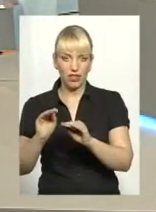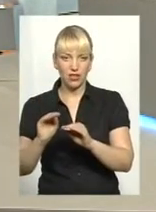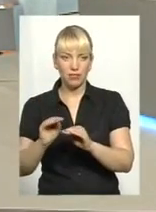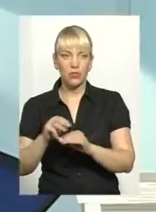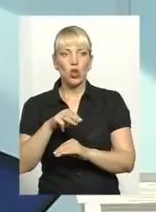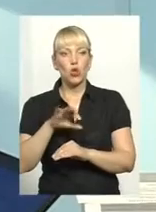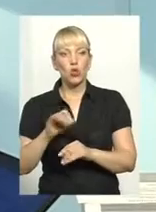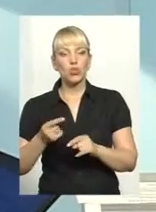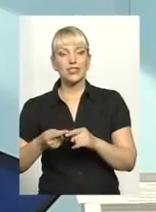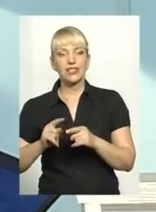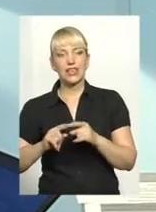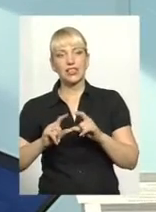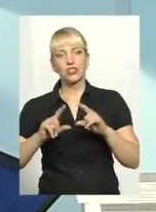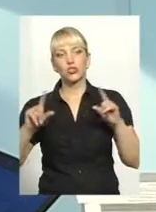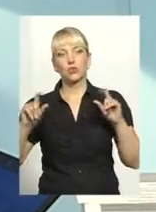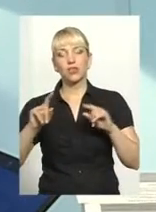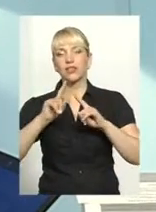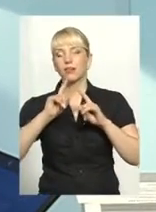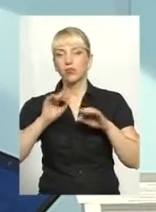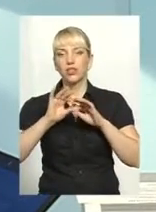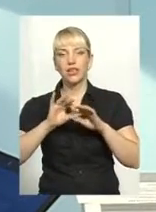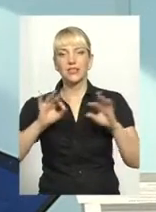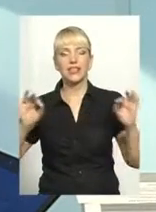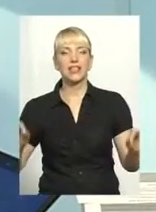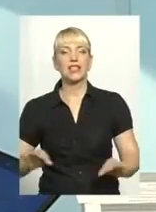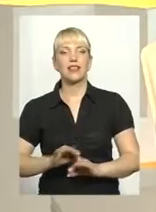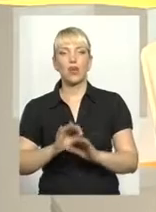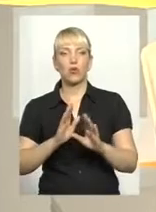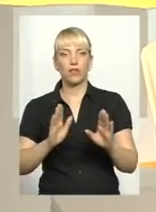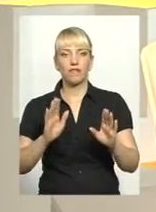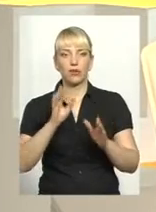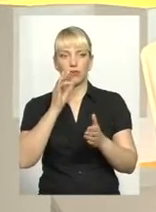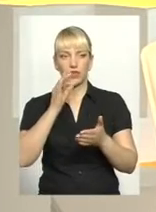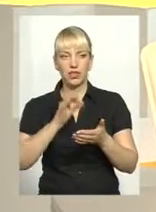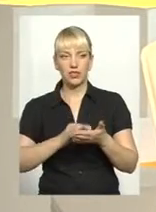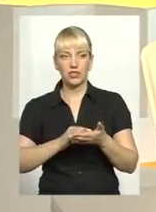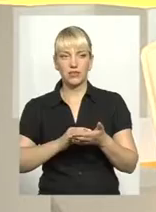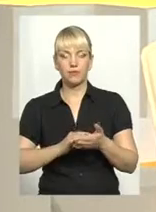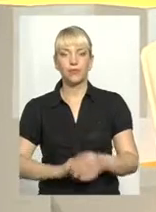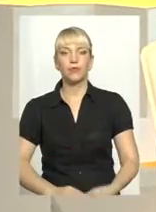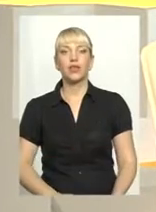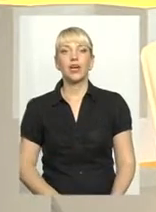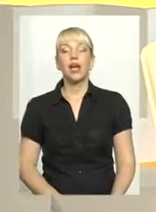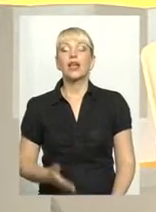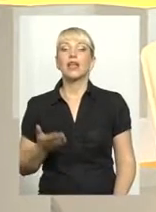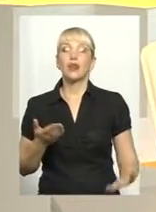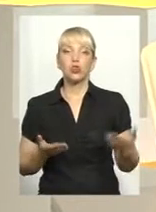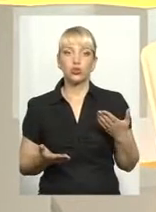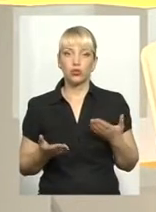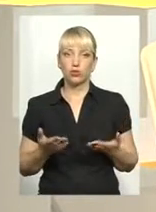цей суб'єкт не буде нести ніяку відповідальність. Разом з тим, якщо